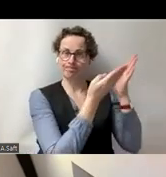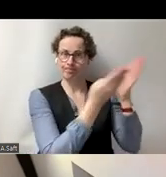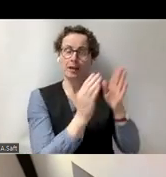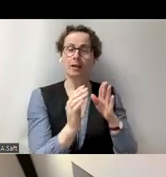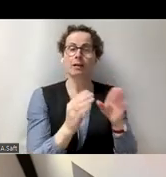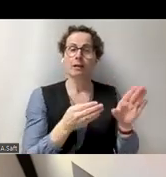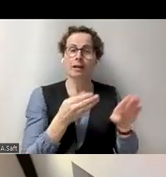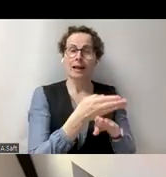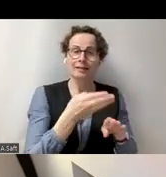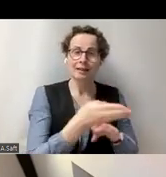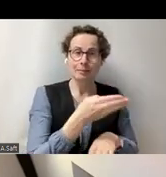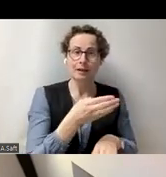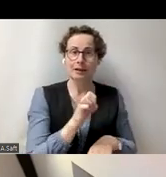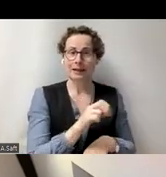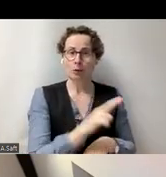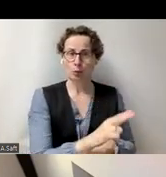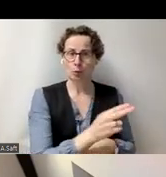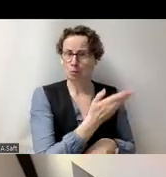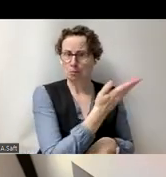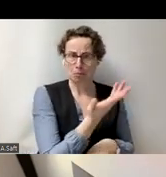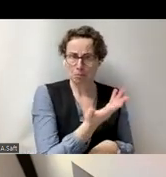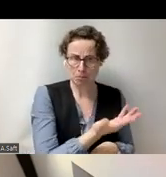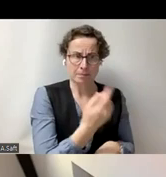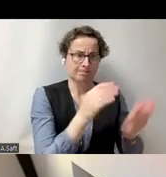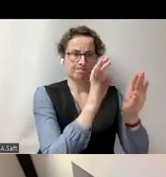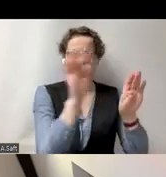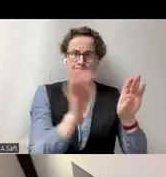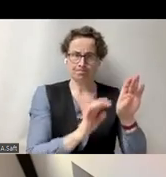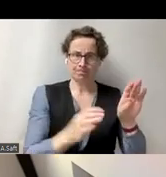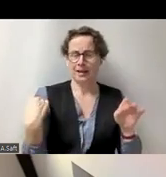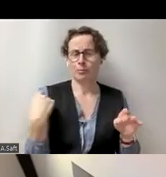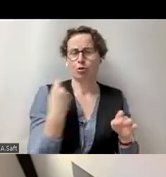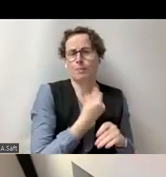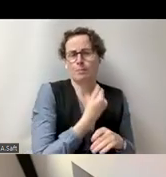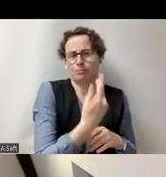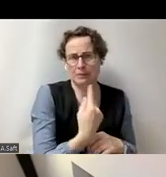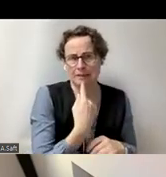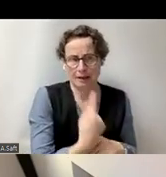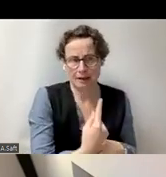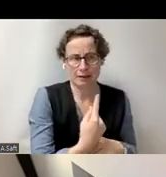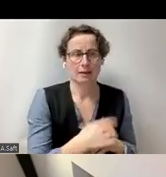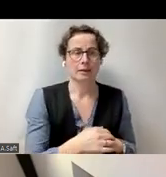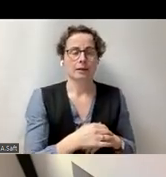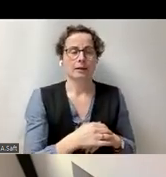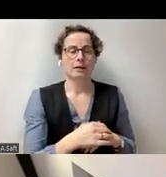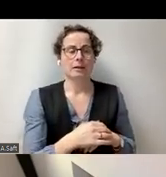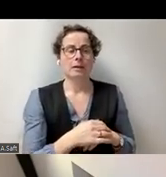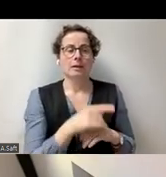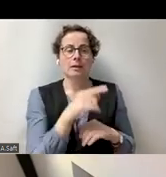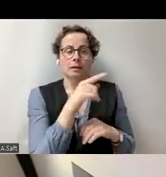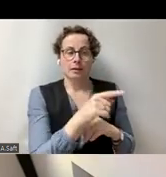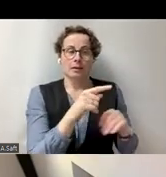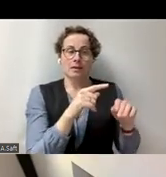an sich habe ich einige Punkte schon angerissen. Also es unterstützt bei der Umsetzung von